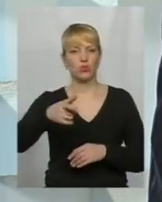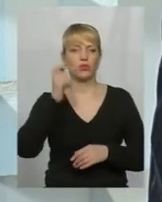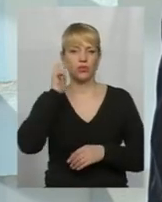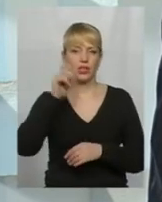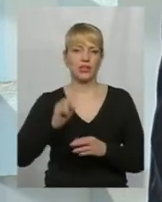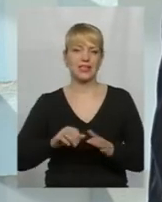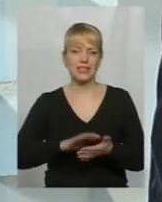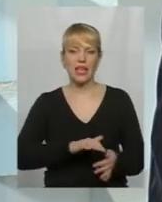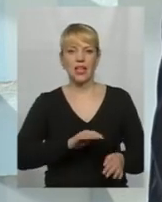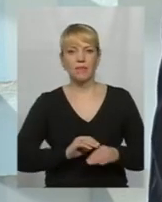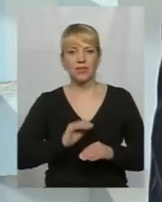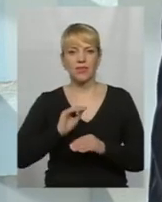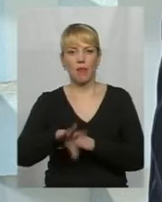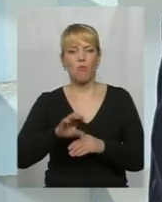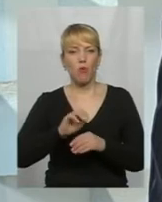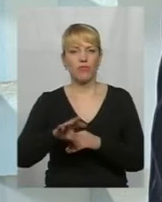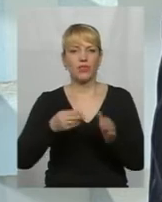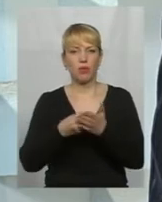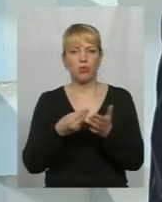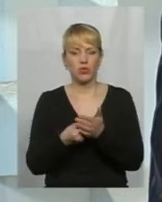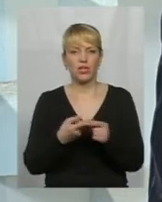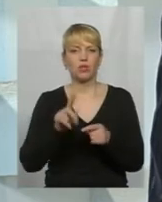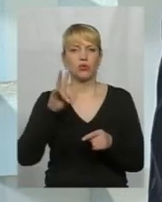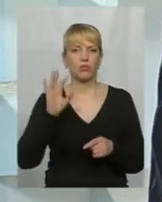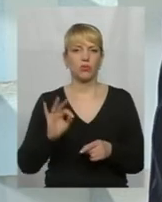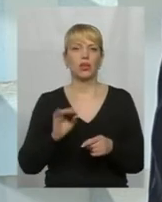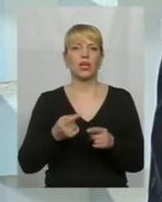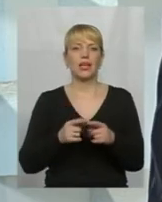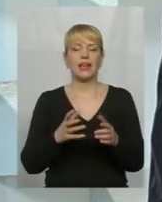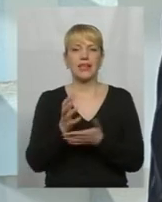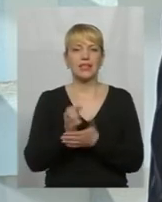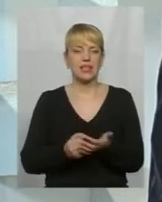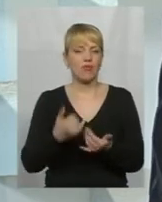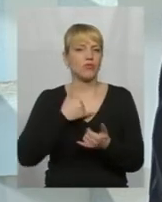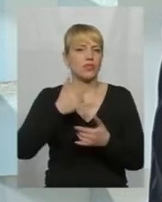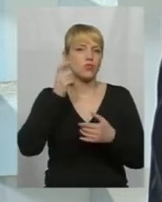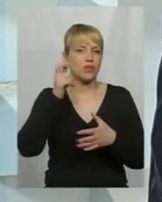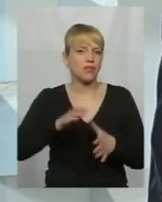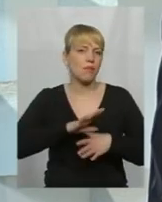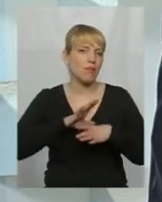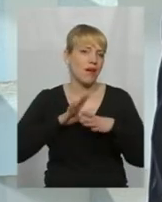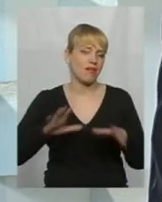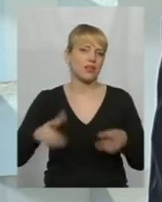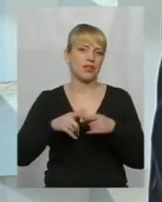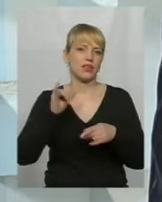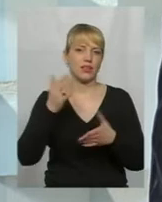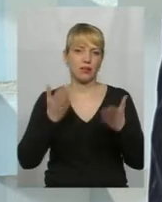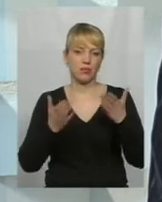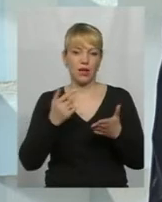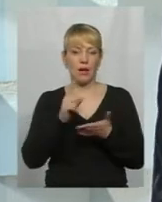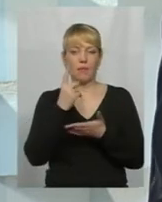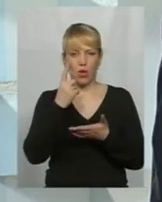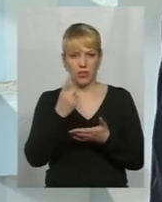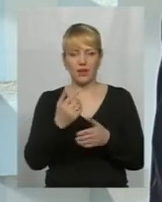бюджету. Резерви, Україна – багатюча страна. Резерви у нас дуже великі. І тільки від одної митниці ми могли б утримувати